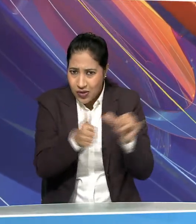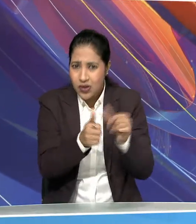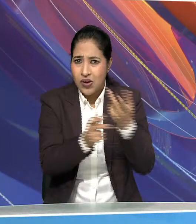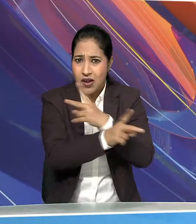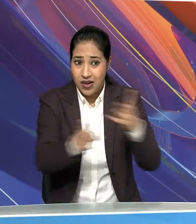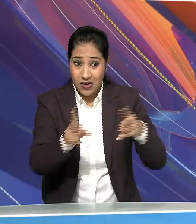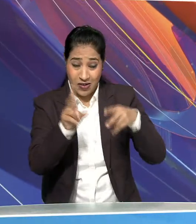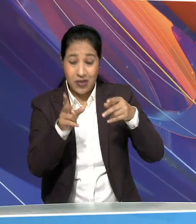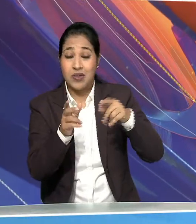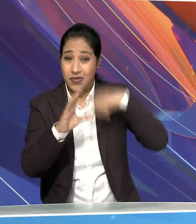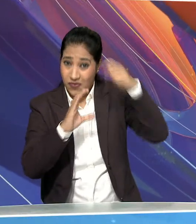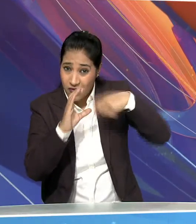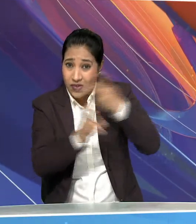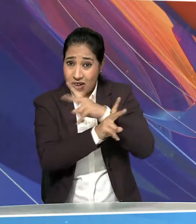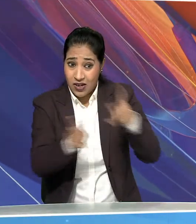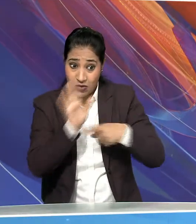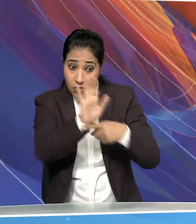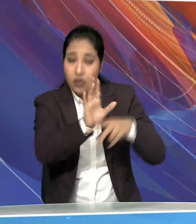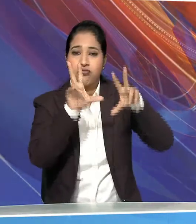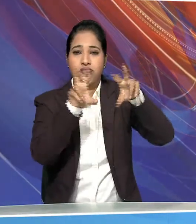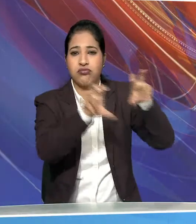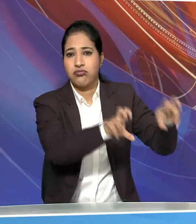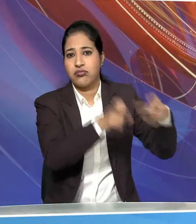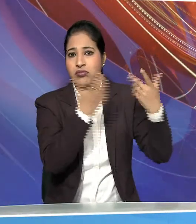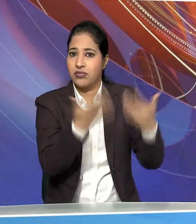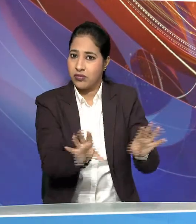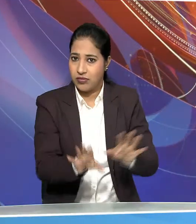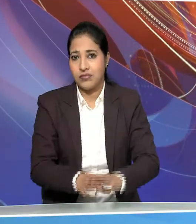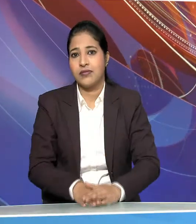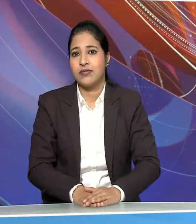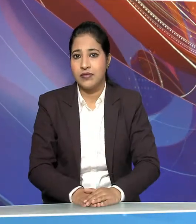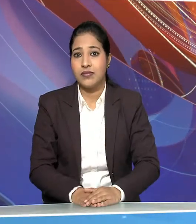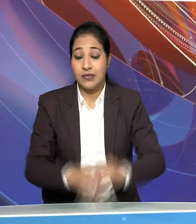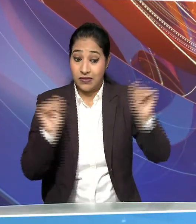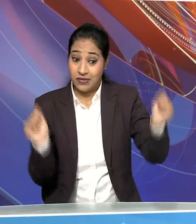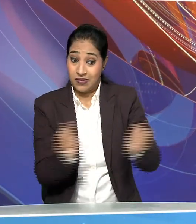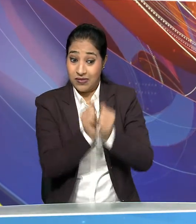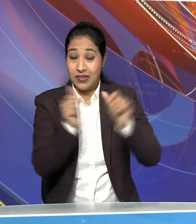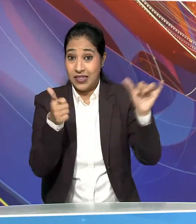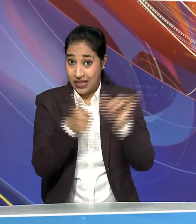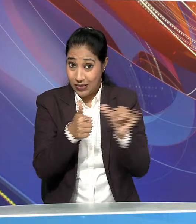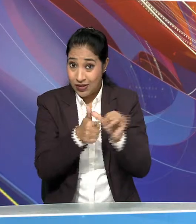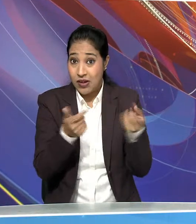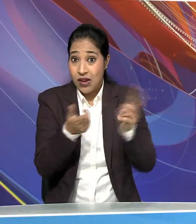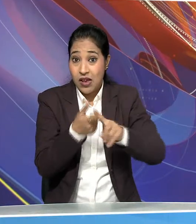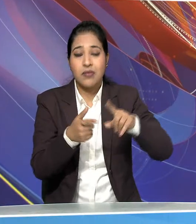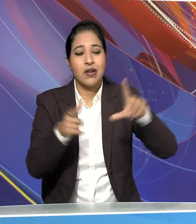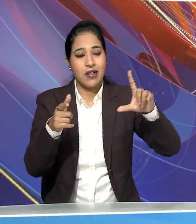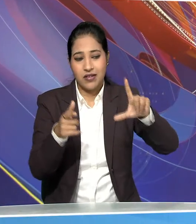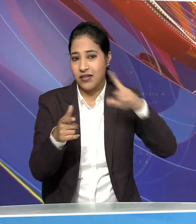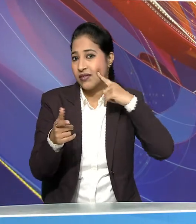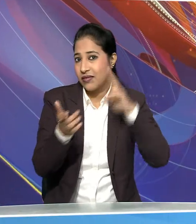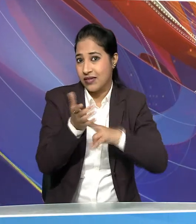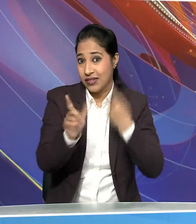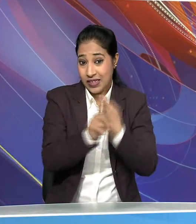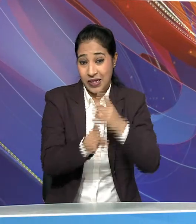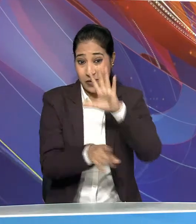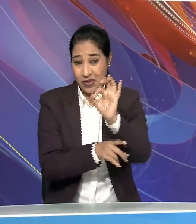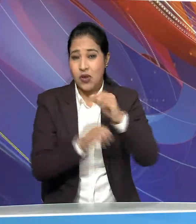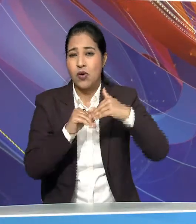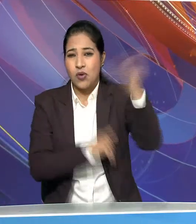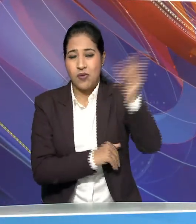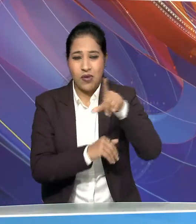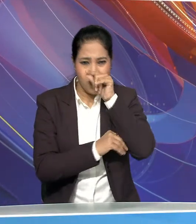YouTube वीडियो को ब्लॉक कर दिया गया साथी YouTube के लिंक वाले पच्चवास अधिक ट्वीट्स को भी